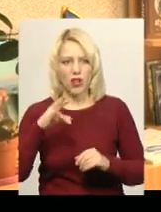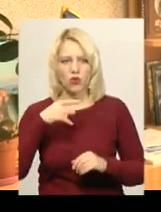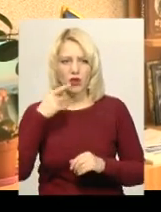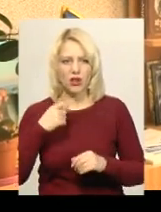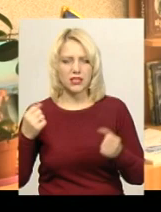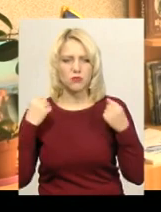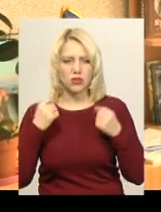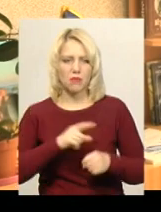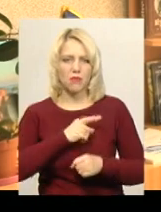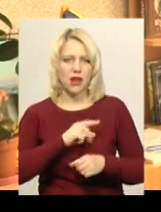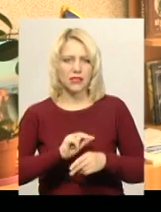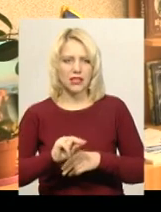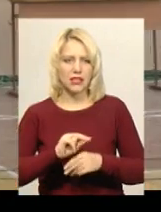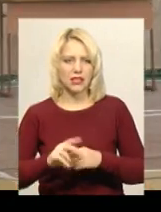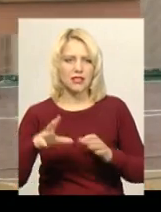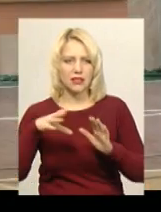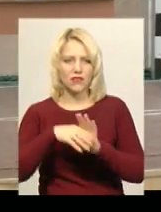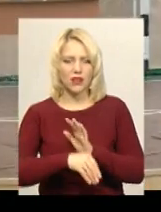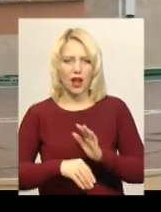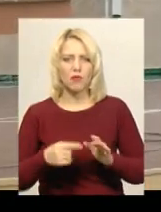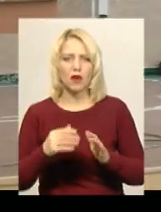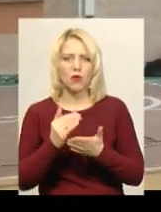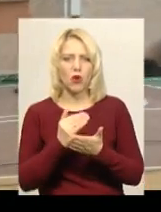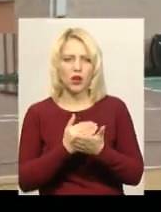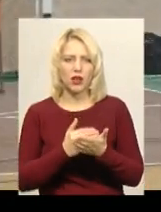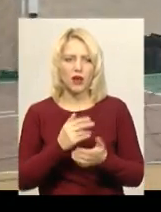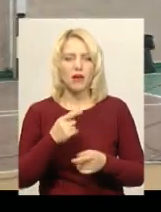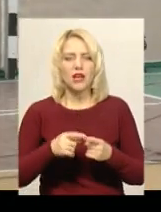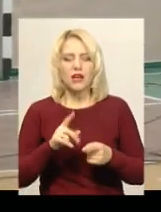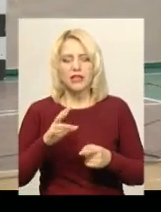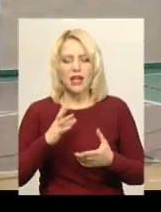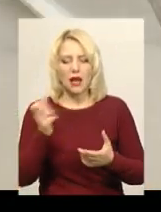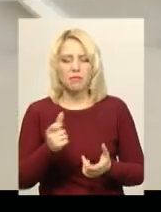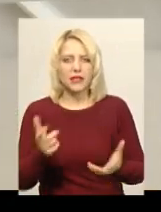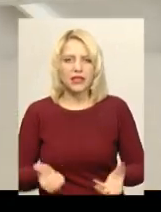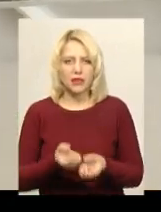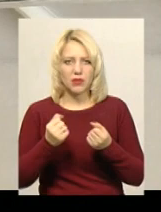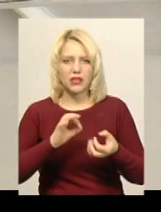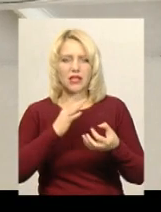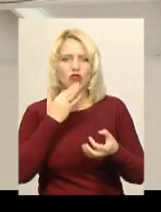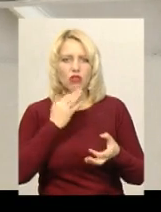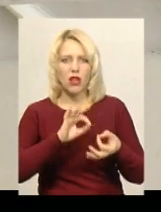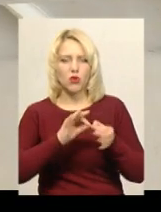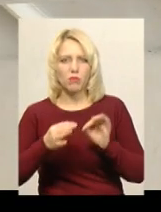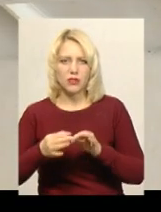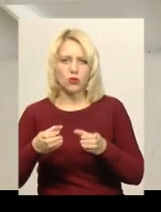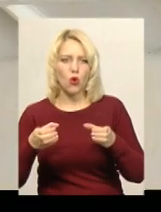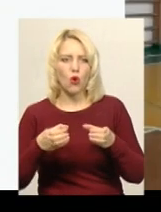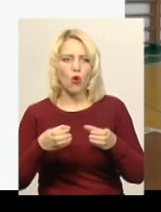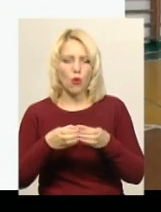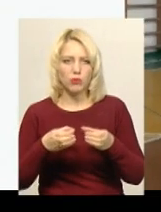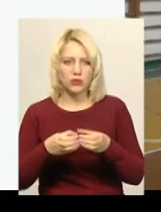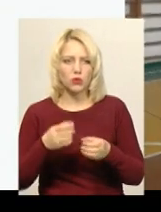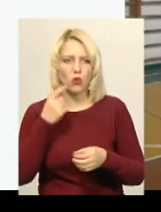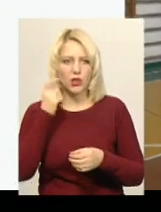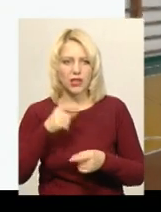-класи відбулися в рамках соціальної програми «Хелсі Сколз» за підтримки Національного олімпійського комітету України. Вона має на меті сприяти розвитку фізичної